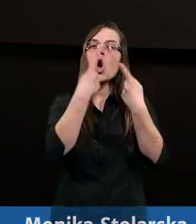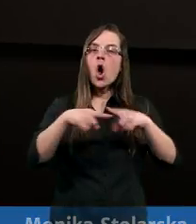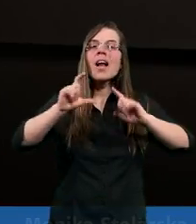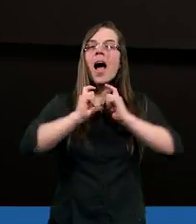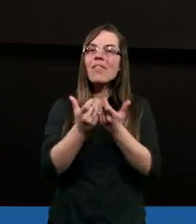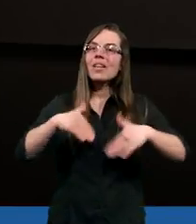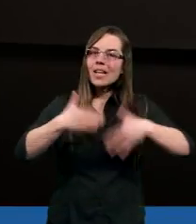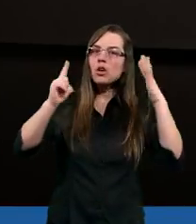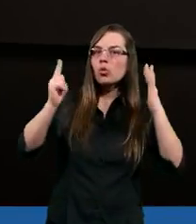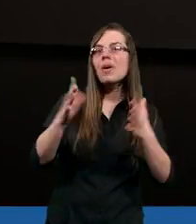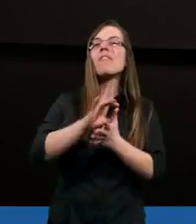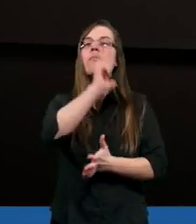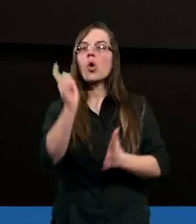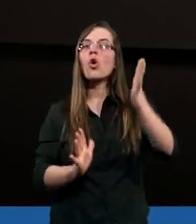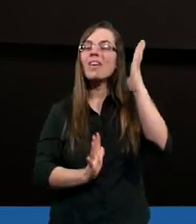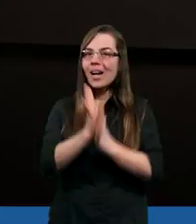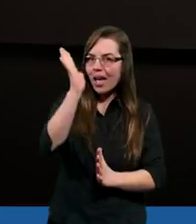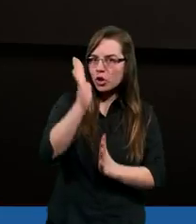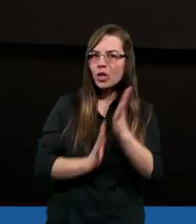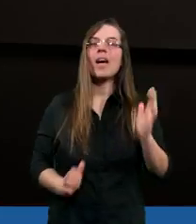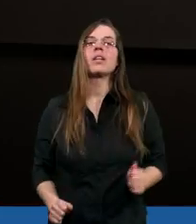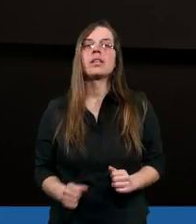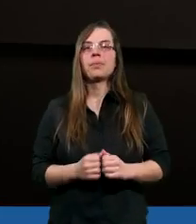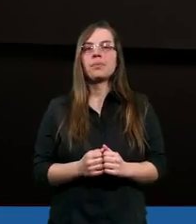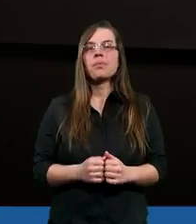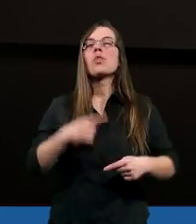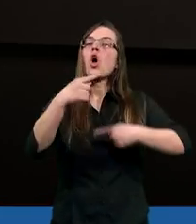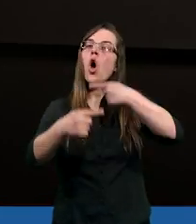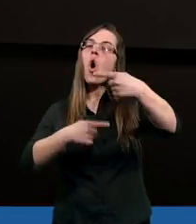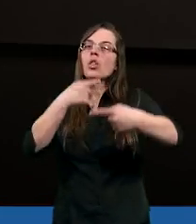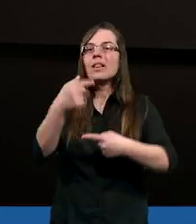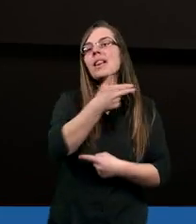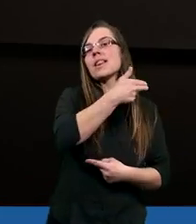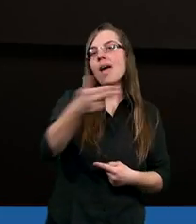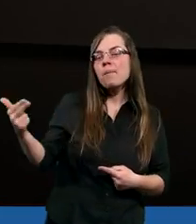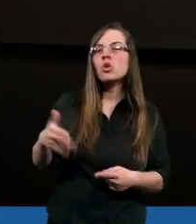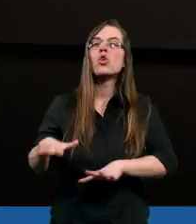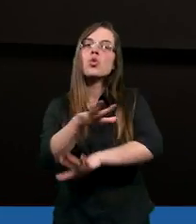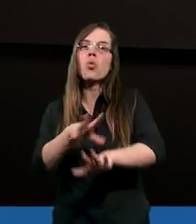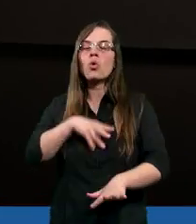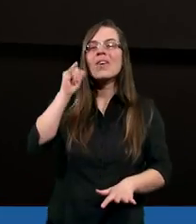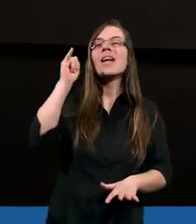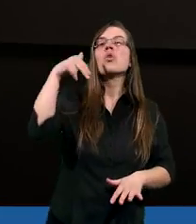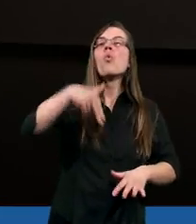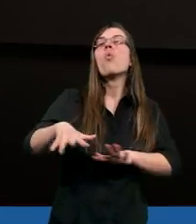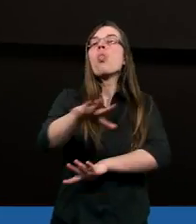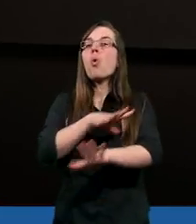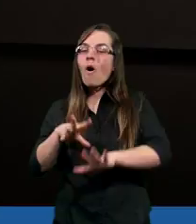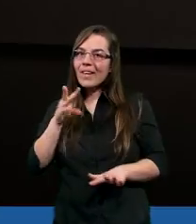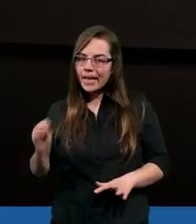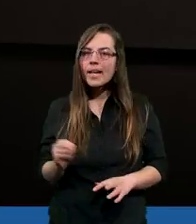Adwentystów Dnia Siódmego w Podkowie Leśnej. Kontynuujemy temat Duch Święty i uduchowienie.